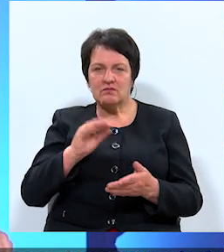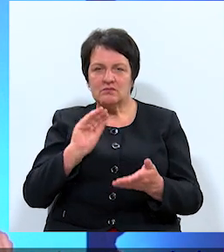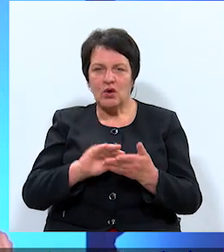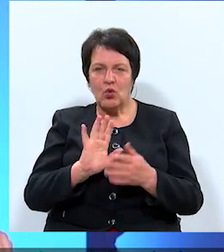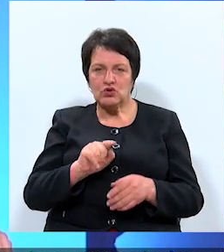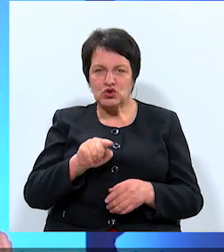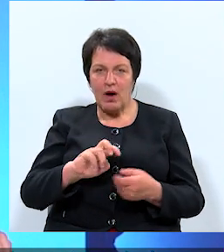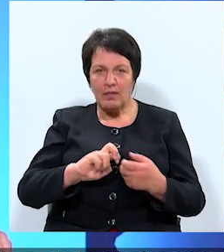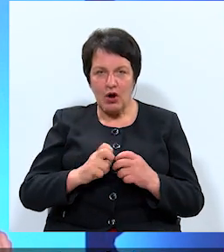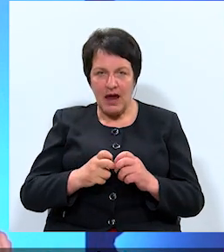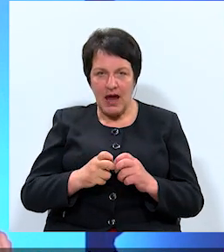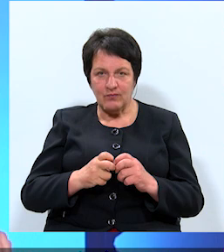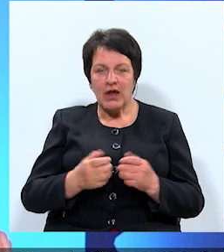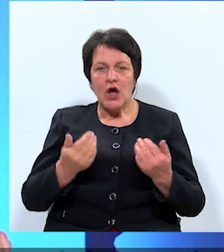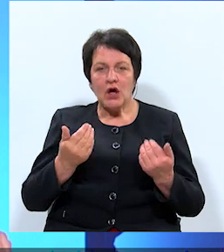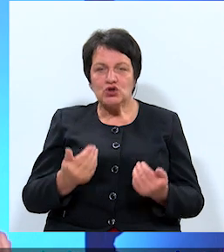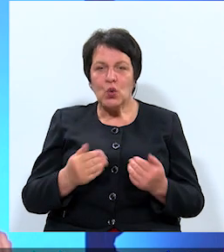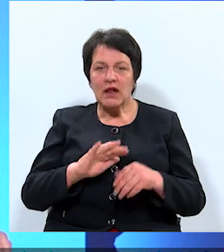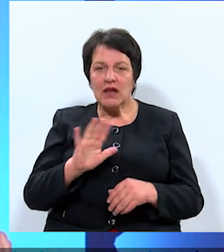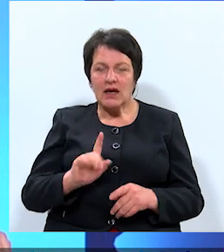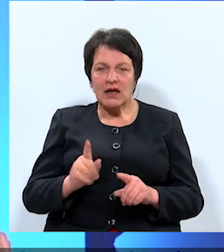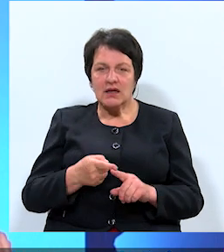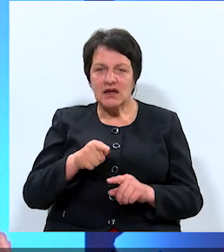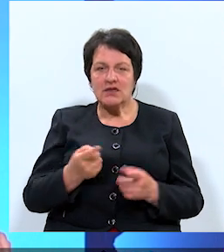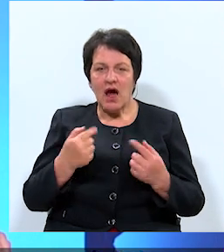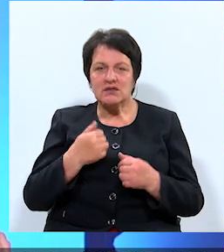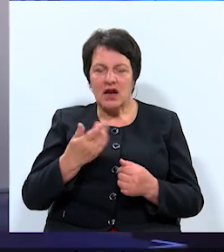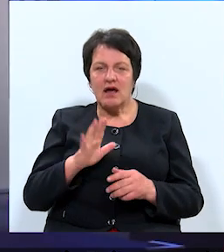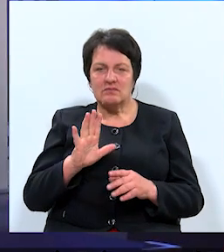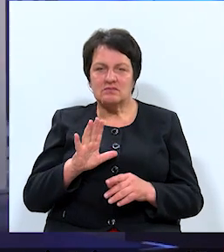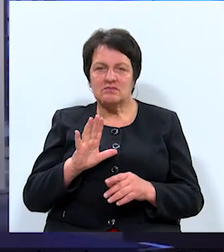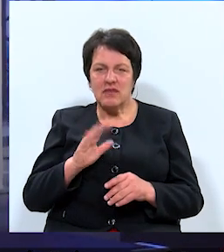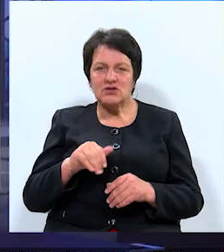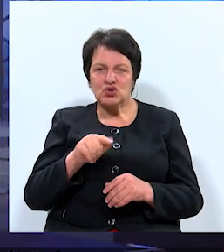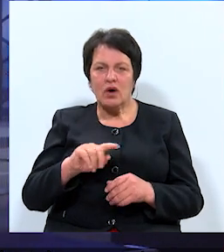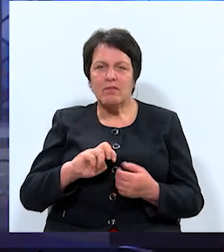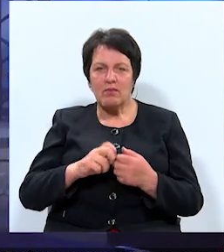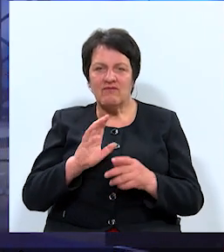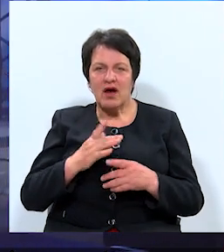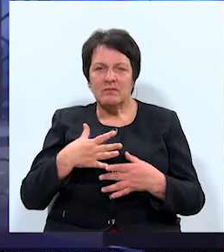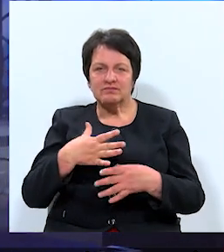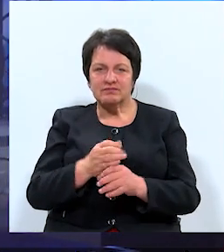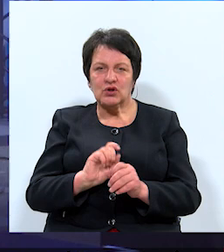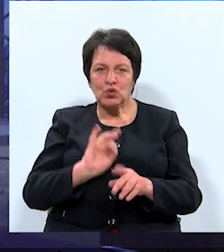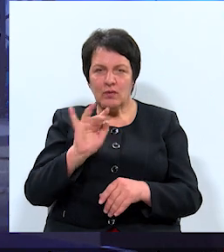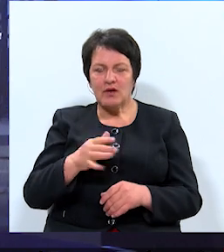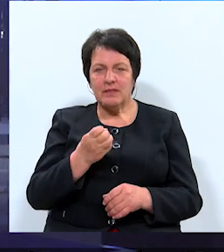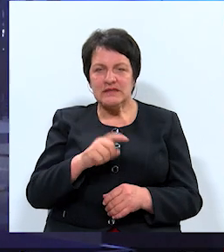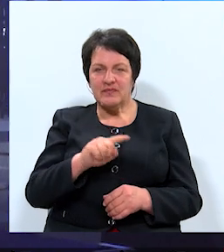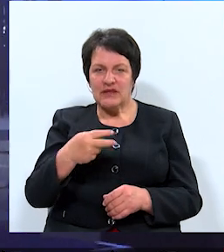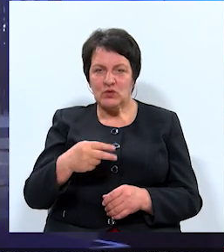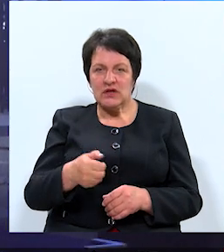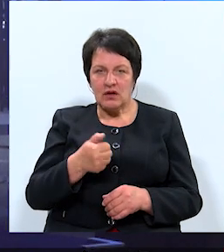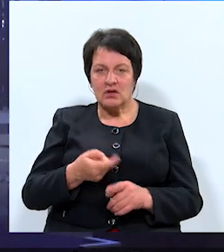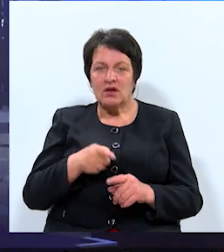problēmu, jo šodien ir tas laiks, rīkoties, lai mēs varētu šo problēmu izkaust turpmākajos 5, 10, 15, 20 gados.